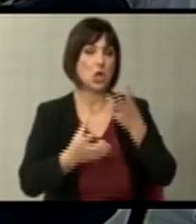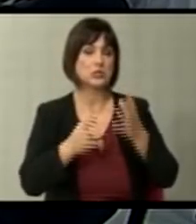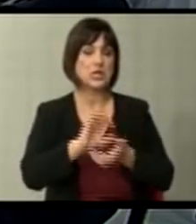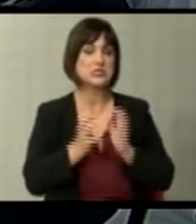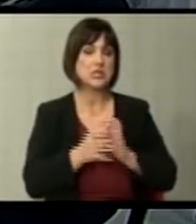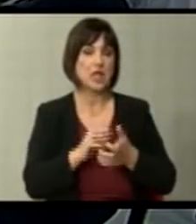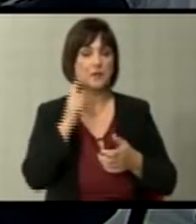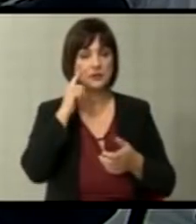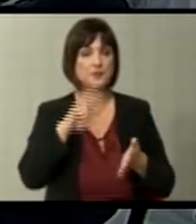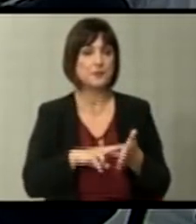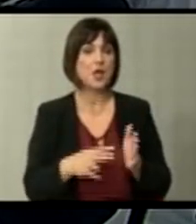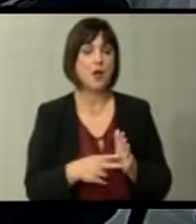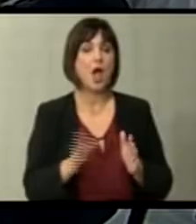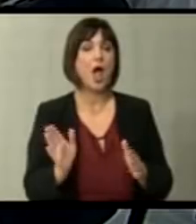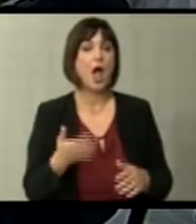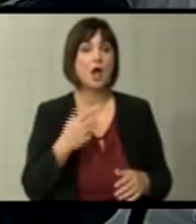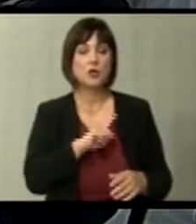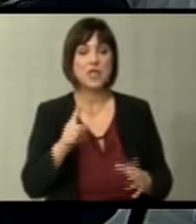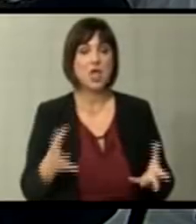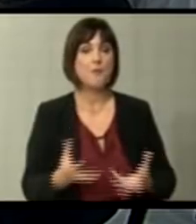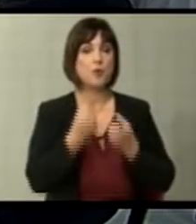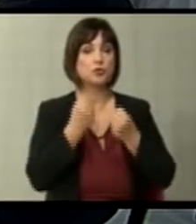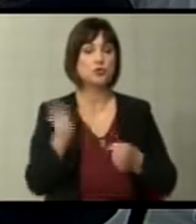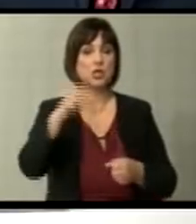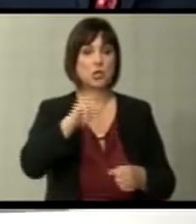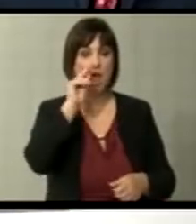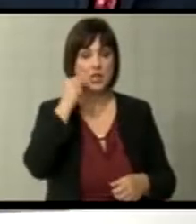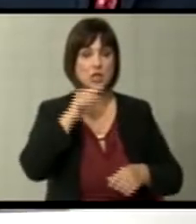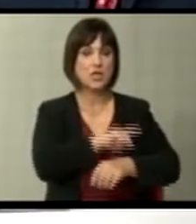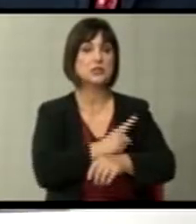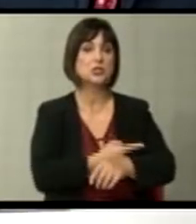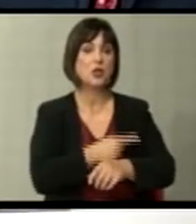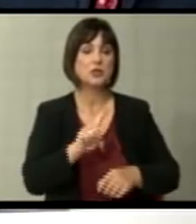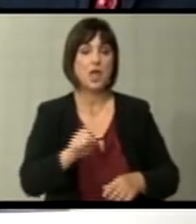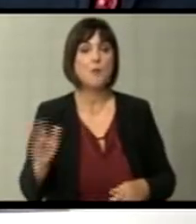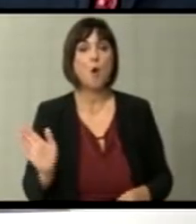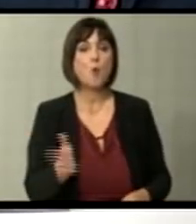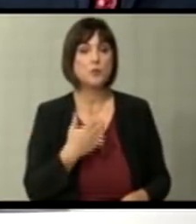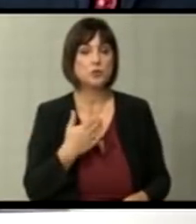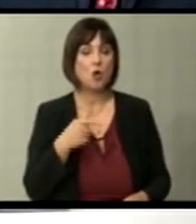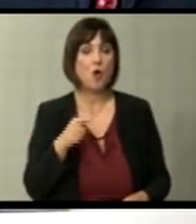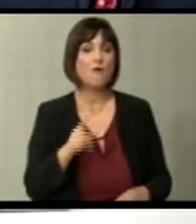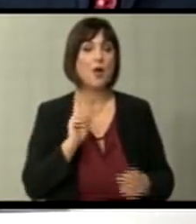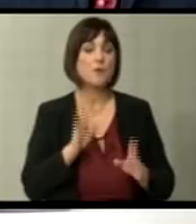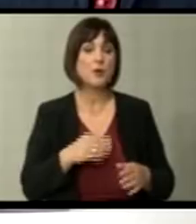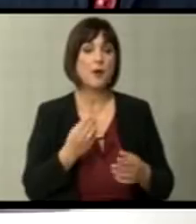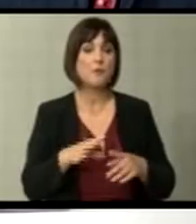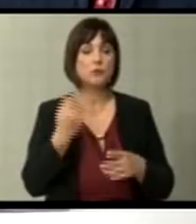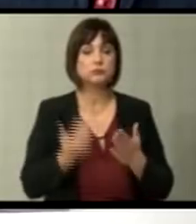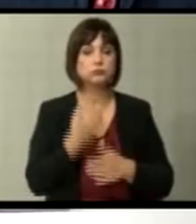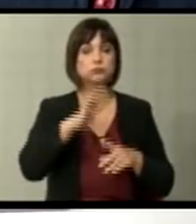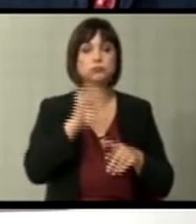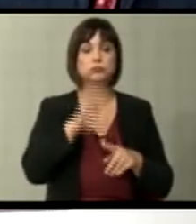виде дека и трактиката ако не не поддржите ке дојад националистичките сили и тоа не поминува. Значи, море да се биде покреативен.